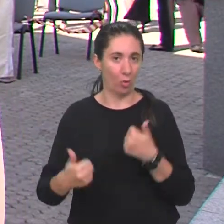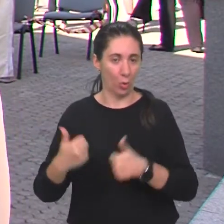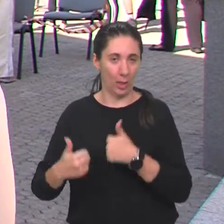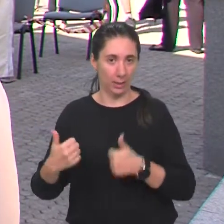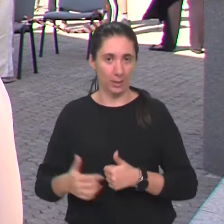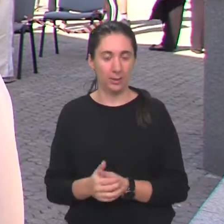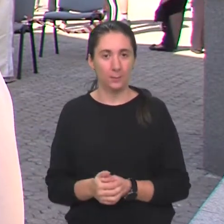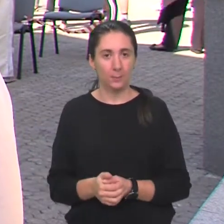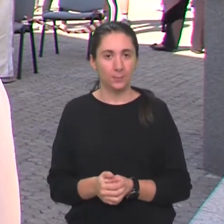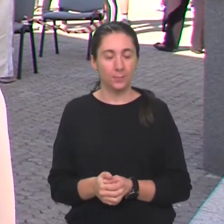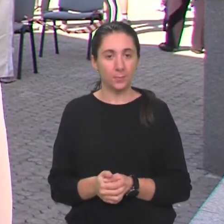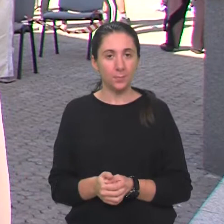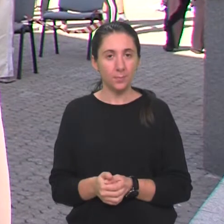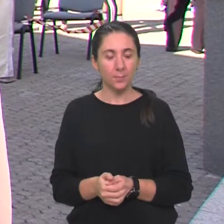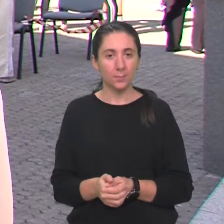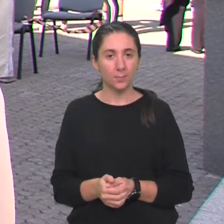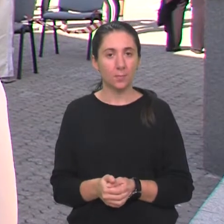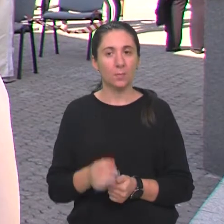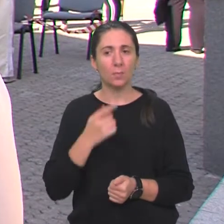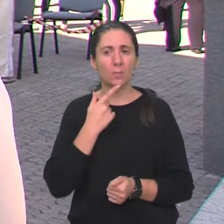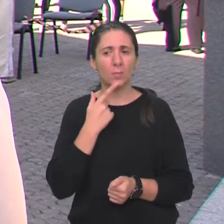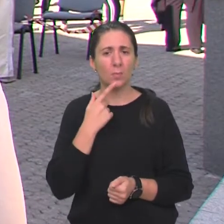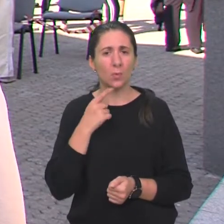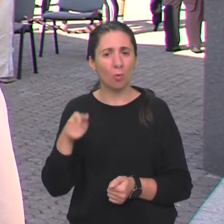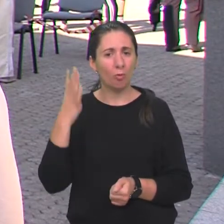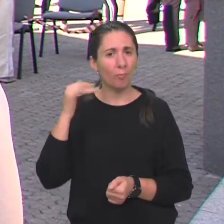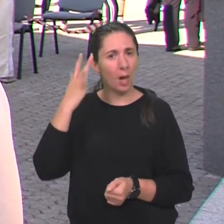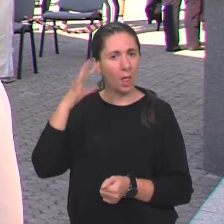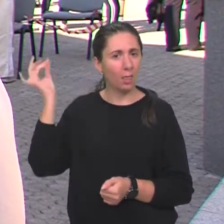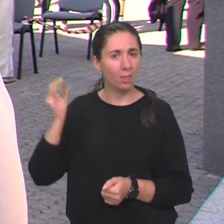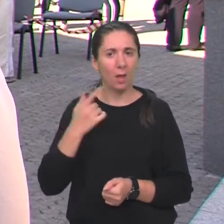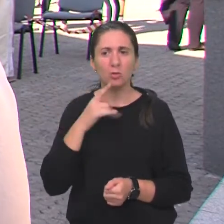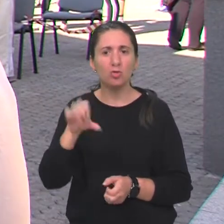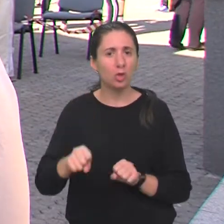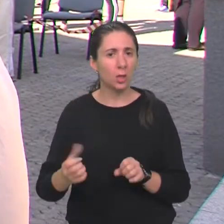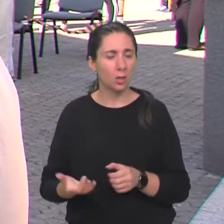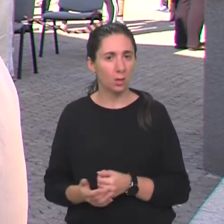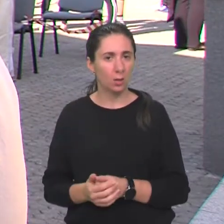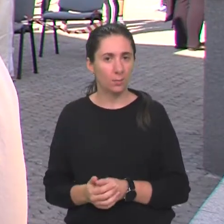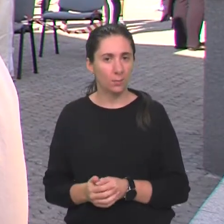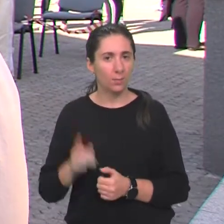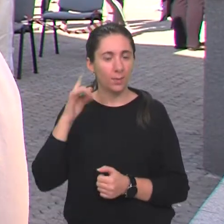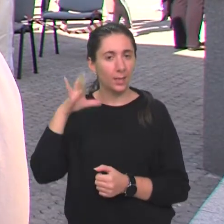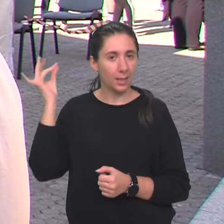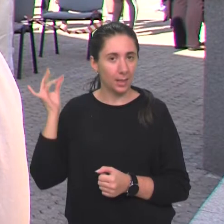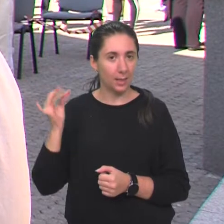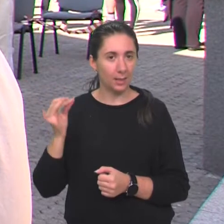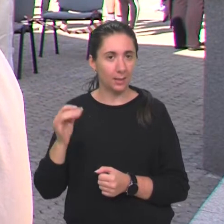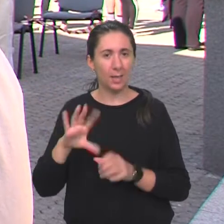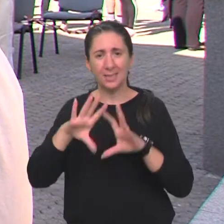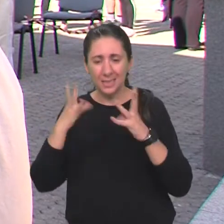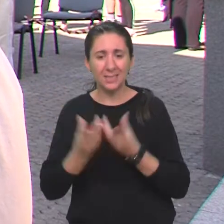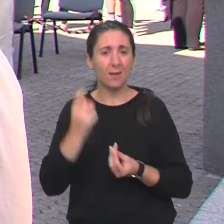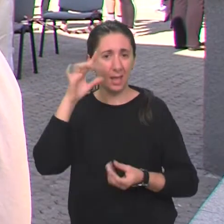natjecanje. Pa evo, čija je zapravo ovo bila ideja? Ideja, znači, sve